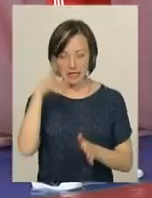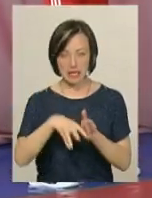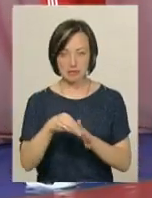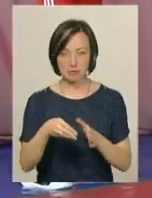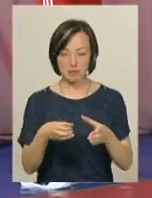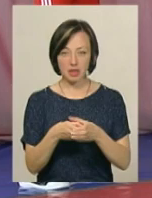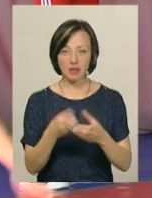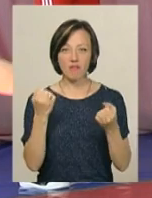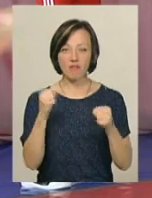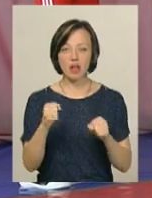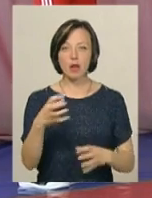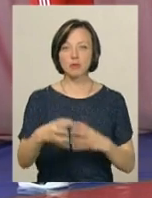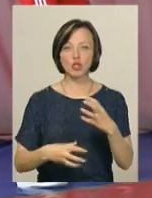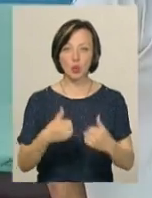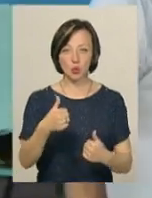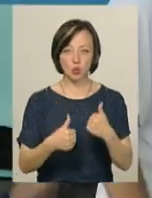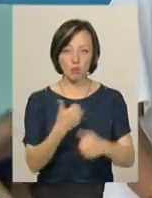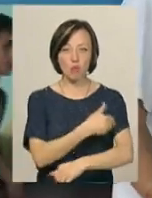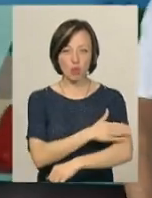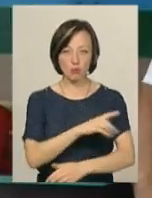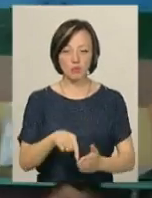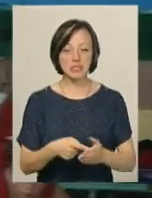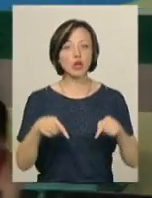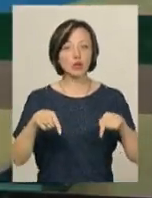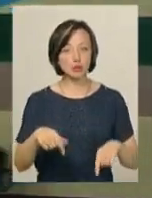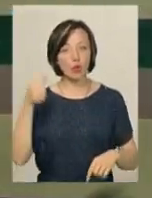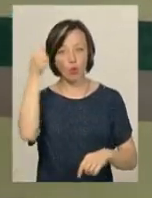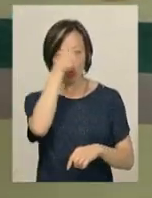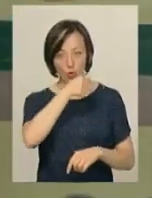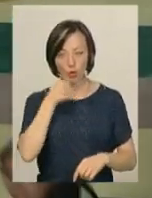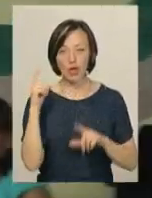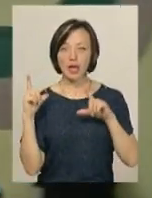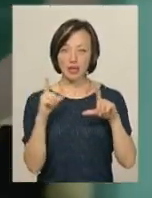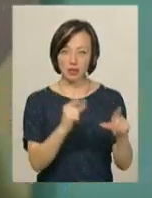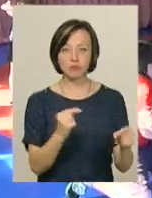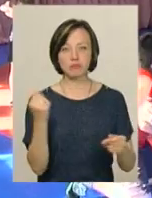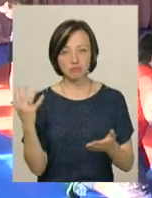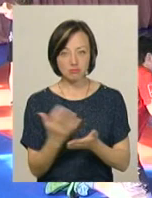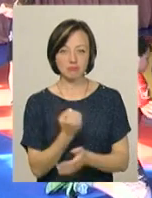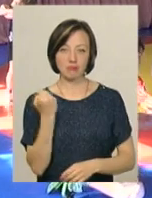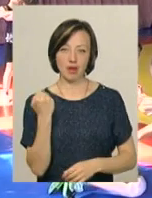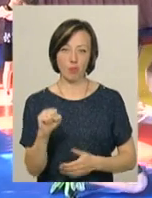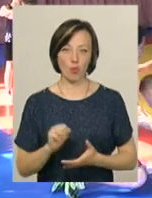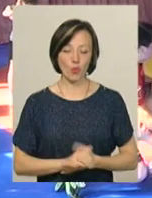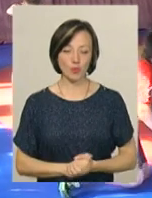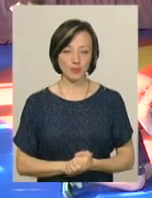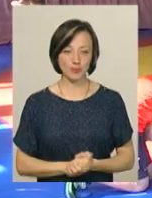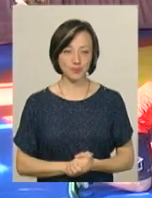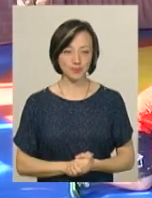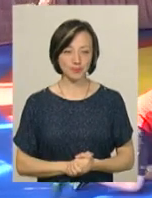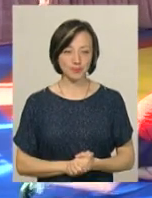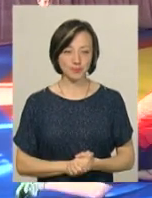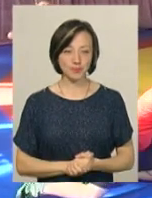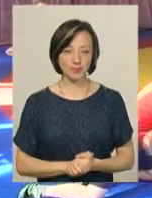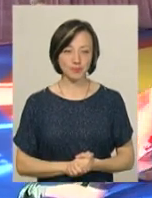виграла міжнародний турнір в польському Старгарді. І цього року, каже Леонід Пилипчук, їдуть за перемогою. Ярослава Антушівська, Володимир Паламар.